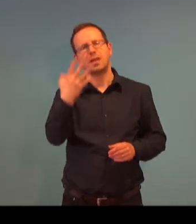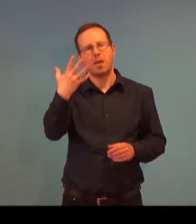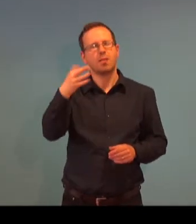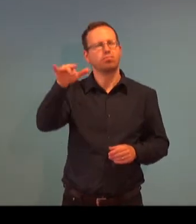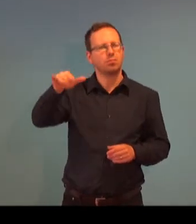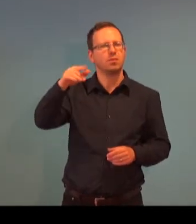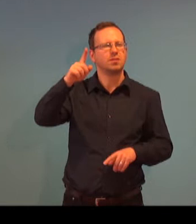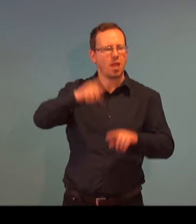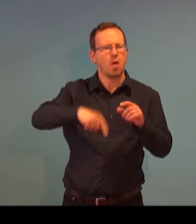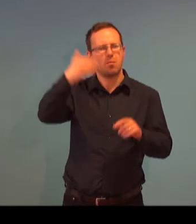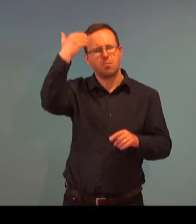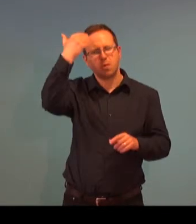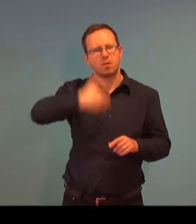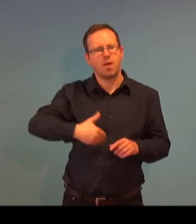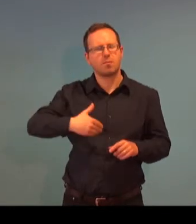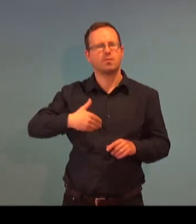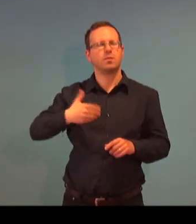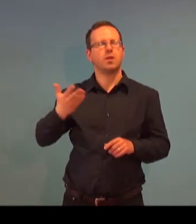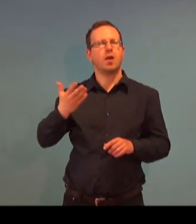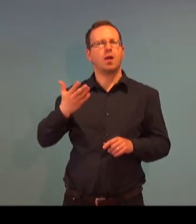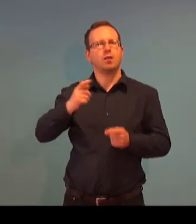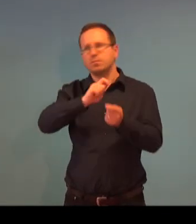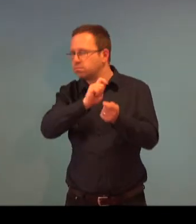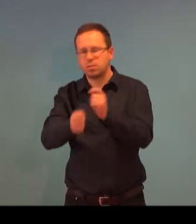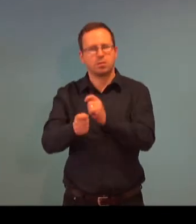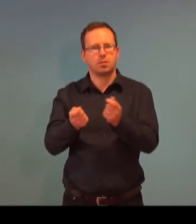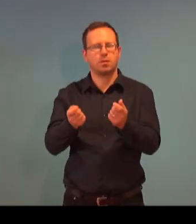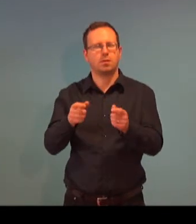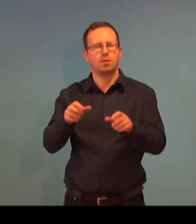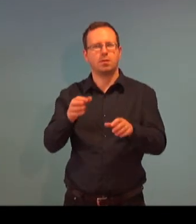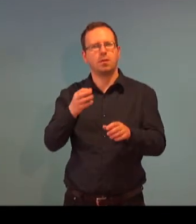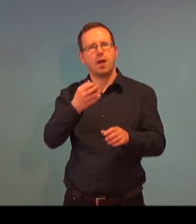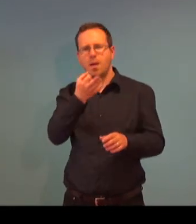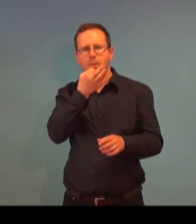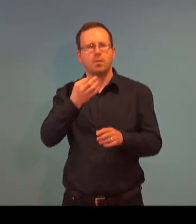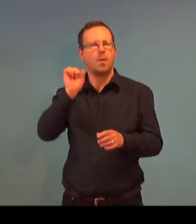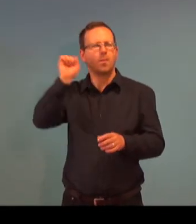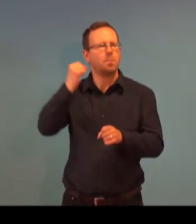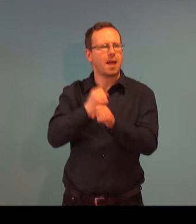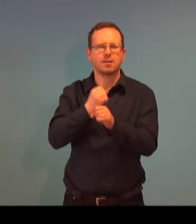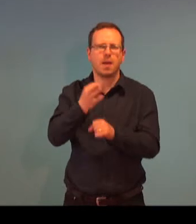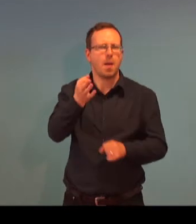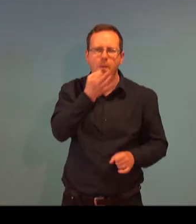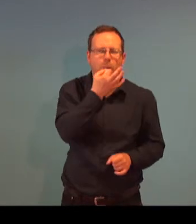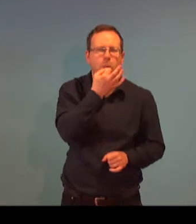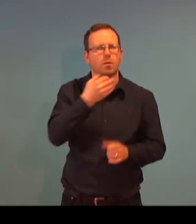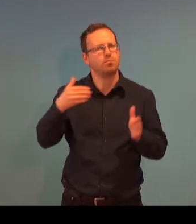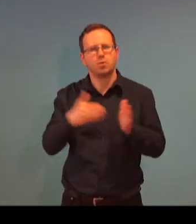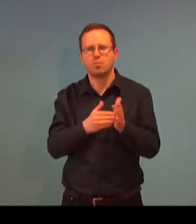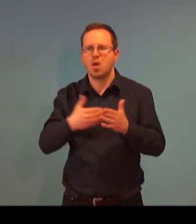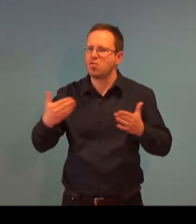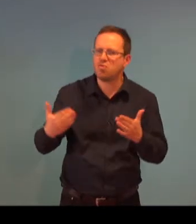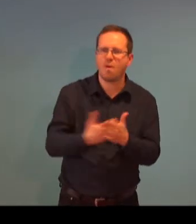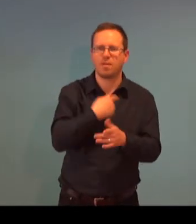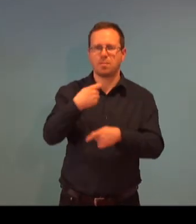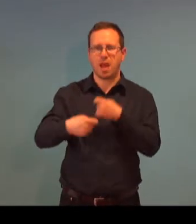pro děláce mozkovou příhodu nestuduje ani na jedné z těch škol. Jak je to s ním v rámci možnosti vyzkoušení si,